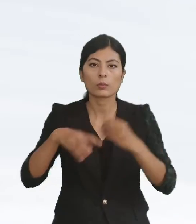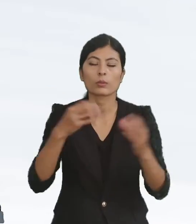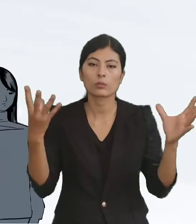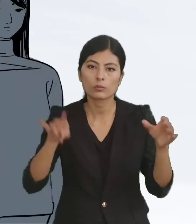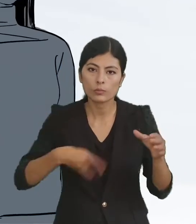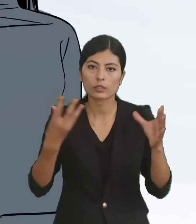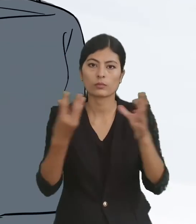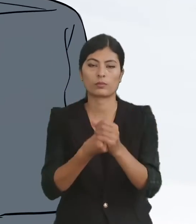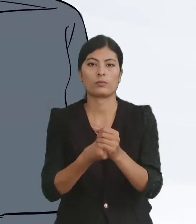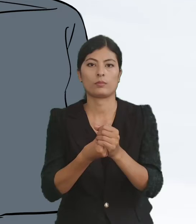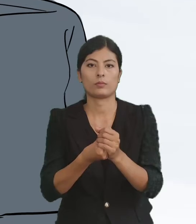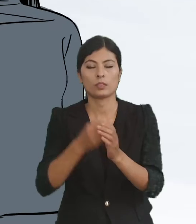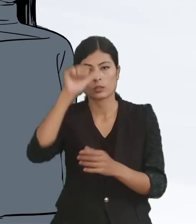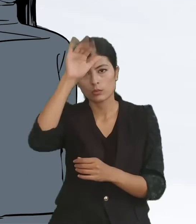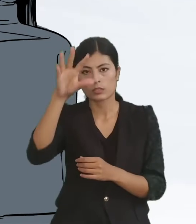प्रमुक एहन किसिम के रहल है